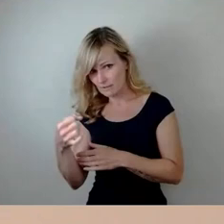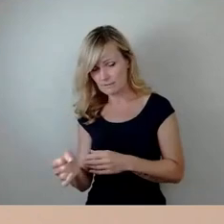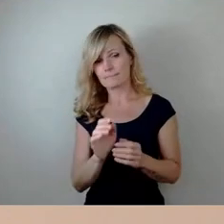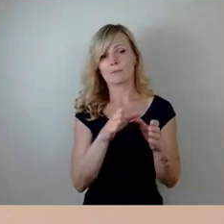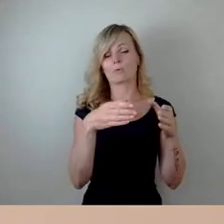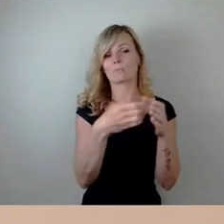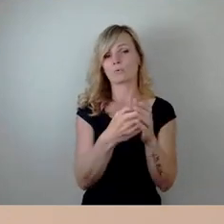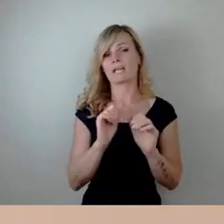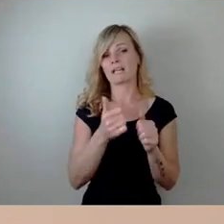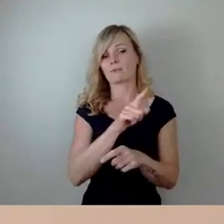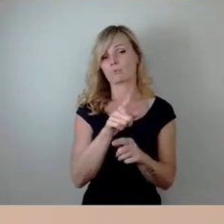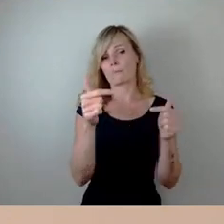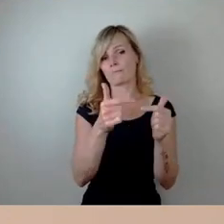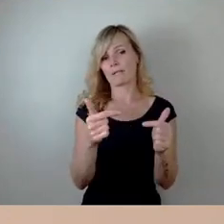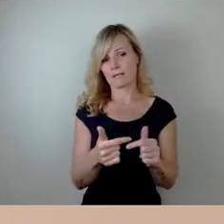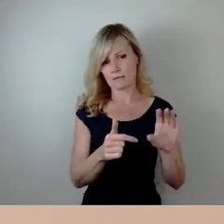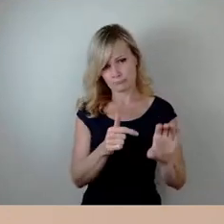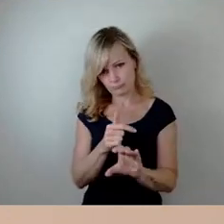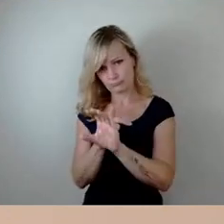entsprechenden Kostensteigerungen.